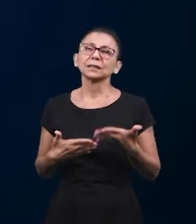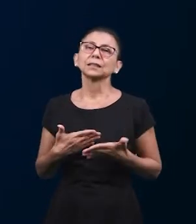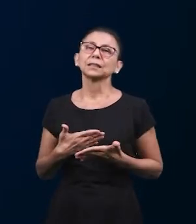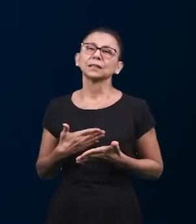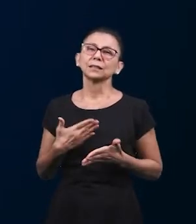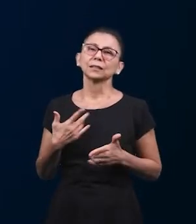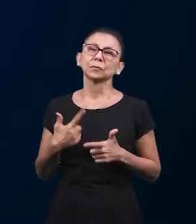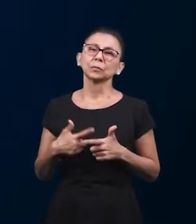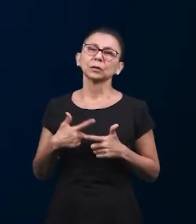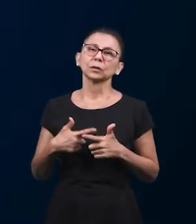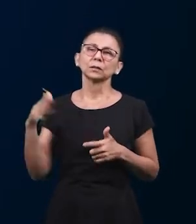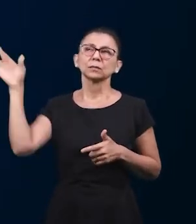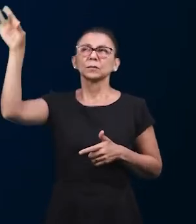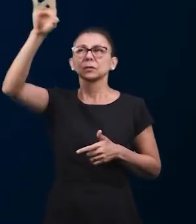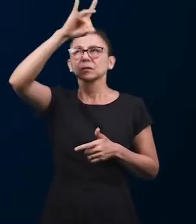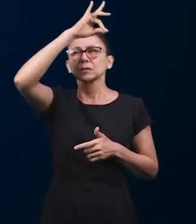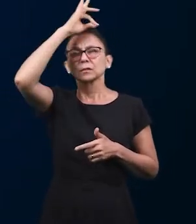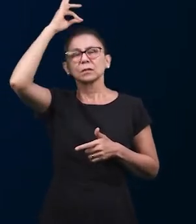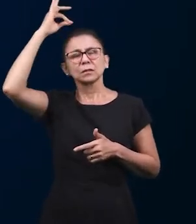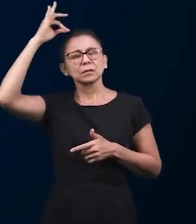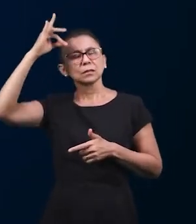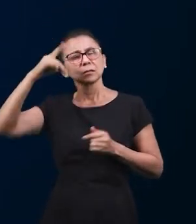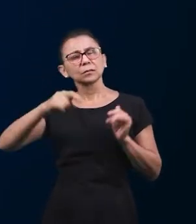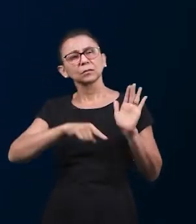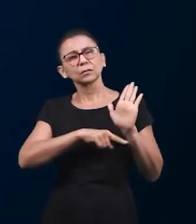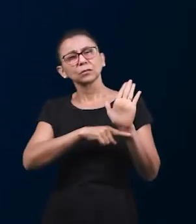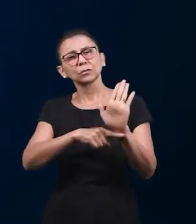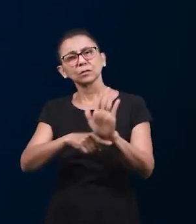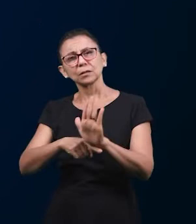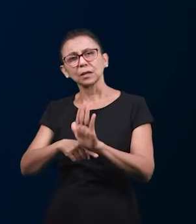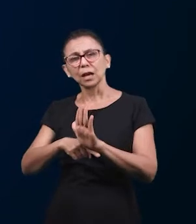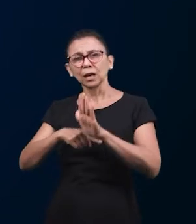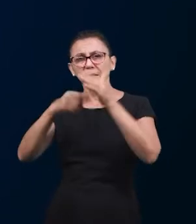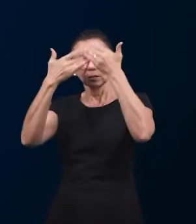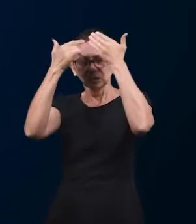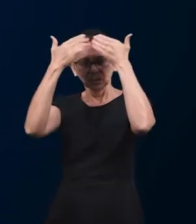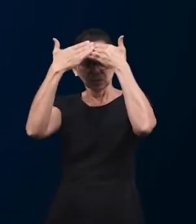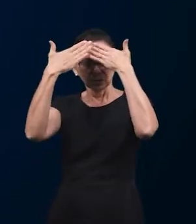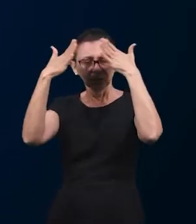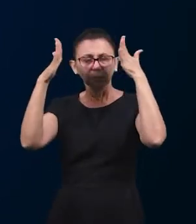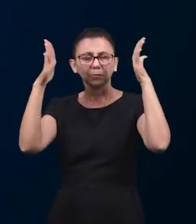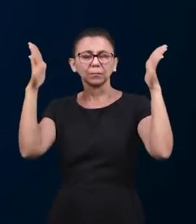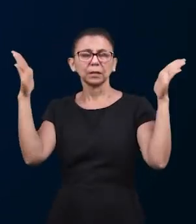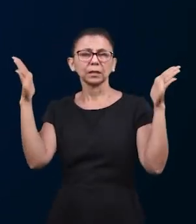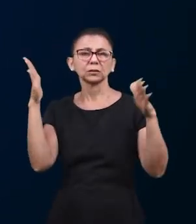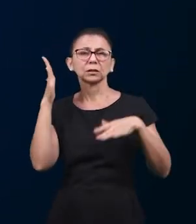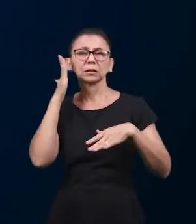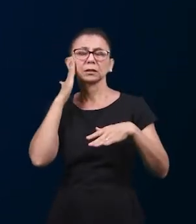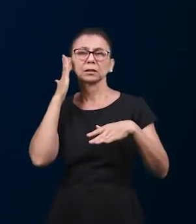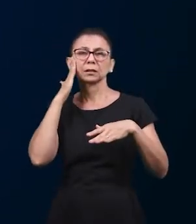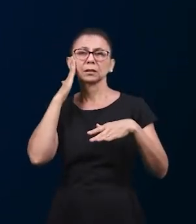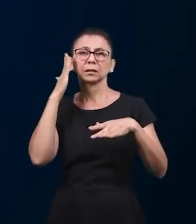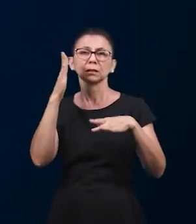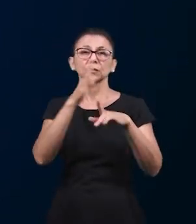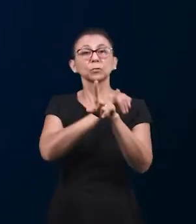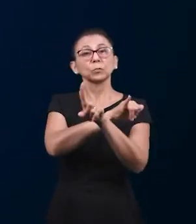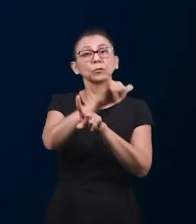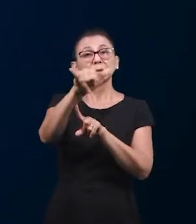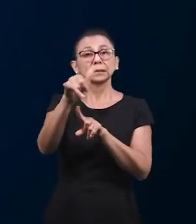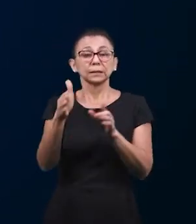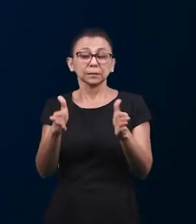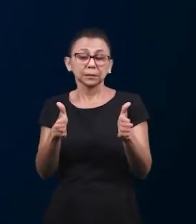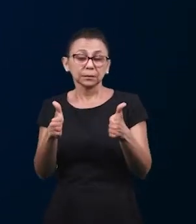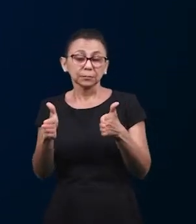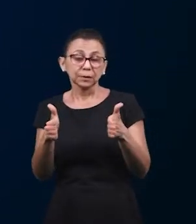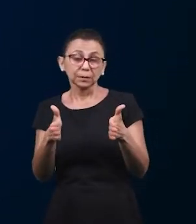мы сталкиваемся, но Дух Святой, Он углубляет нас в Слово Божие. Он дарует нам